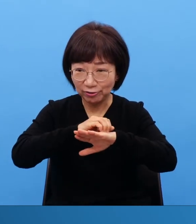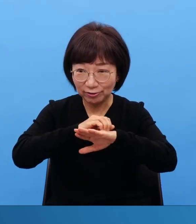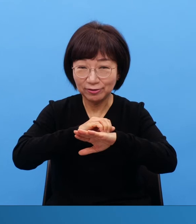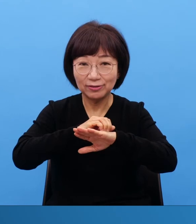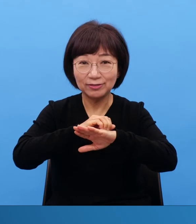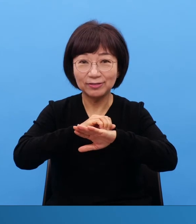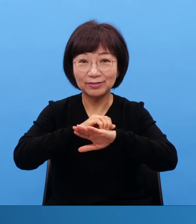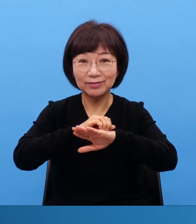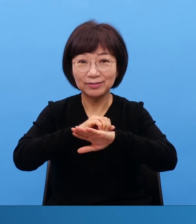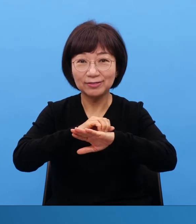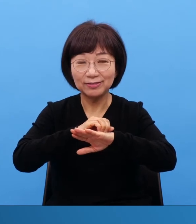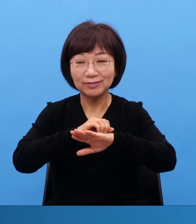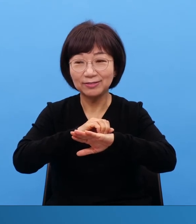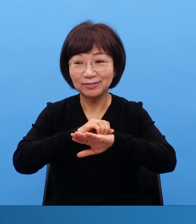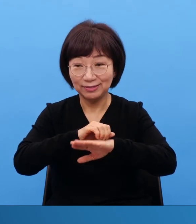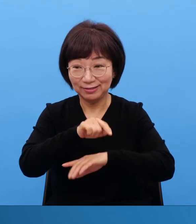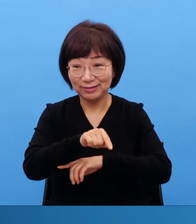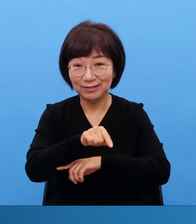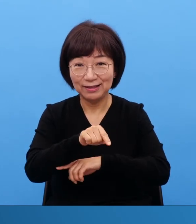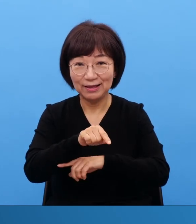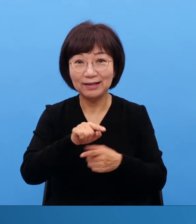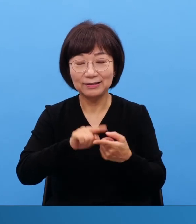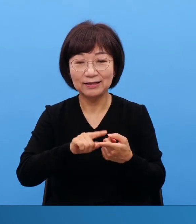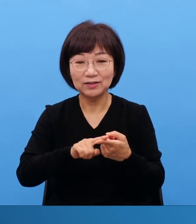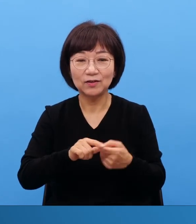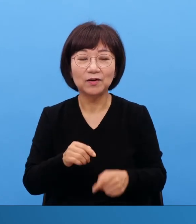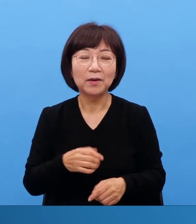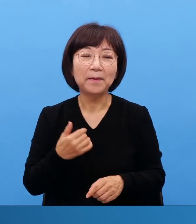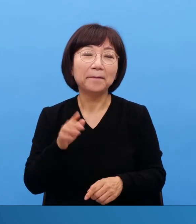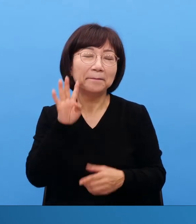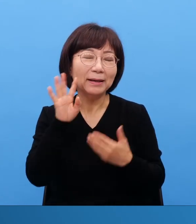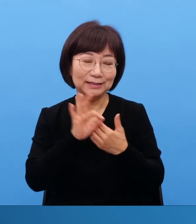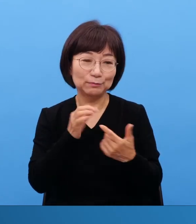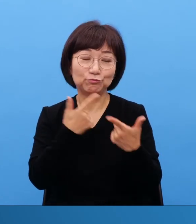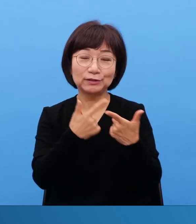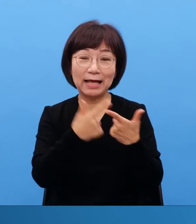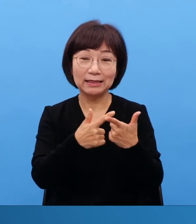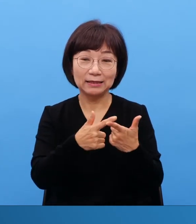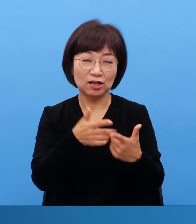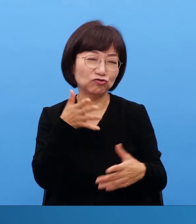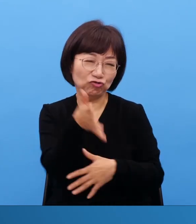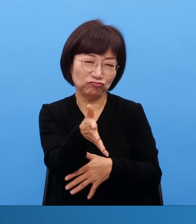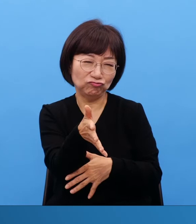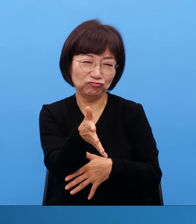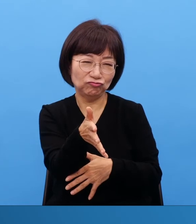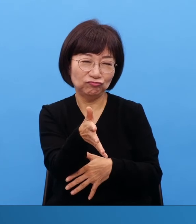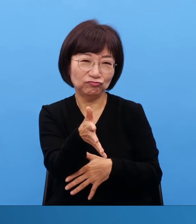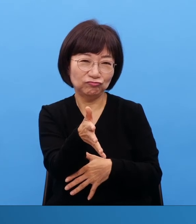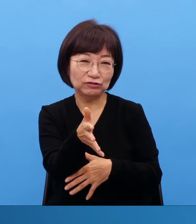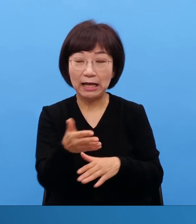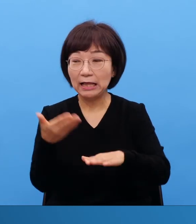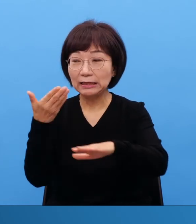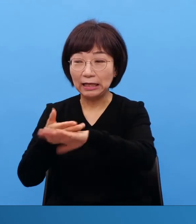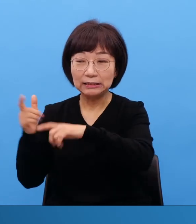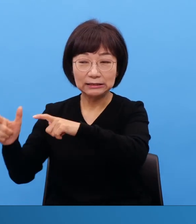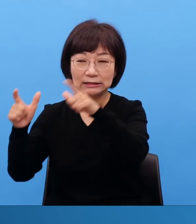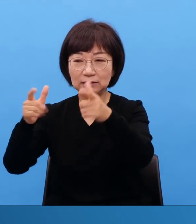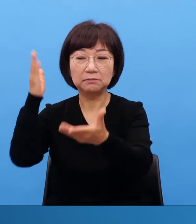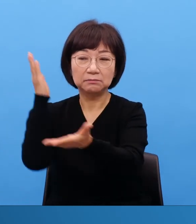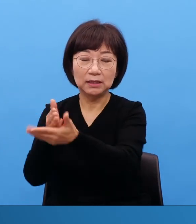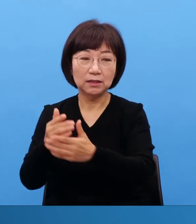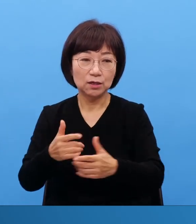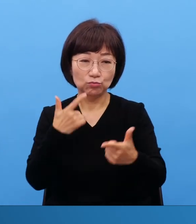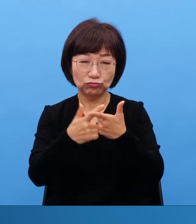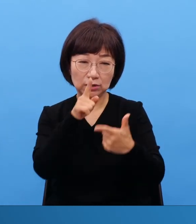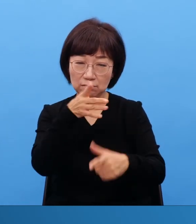교회는 엄청난 걸 가졌을 겁니다 그렇죠 밖에서 심부름도 자기 걸 겁니다 왜냐 우리